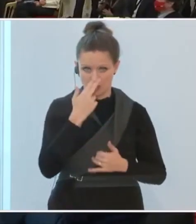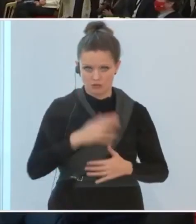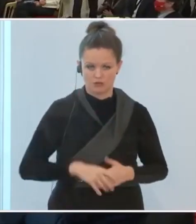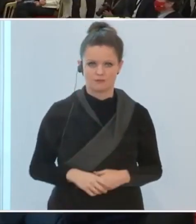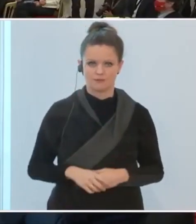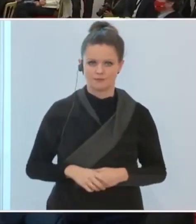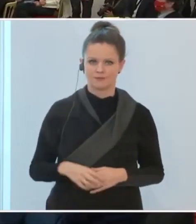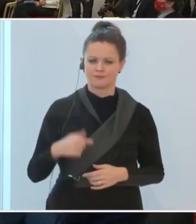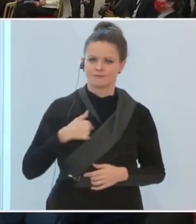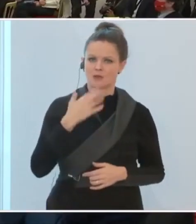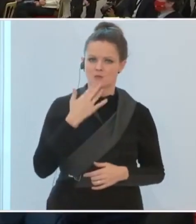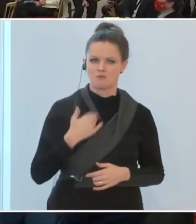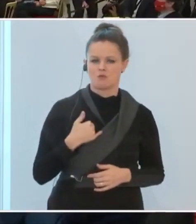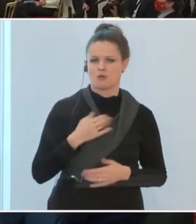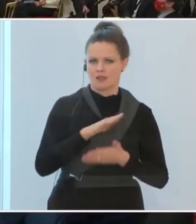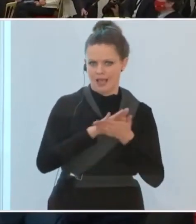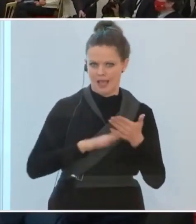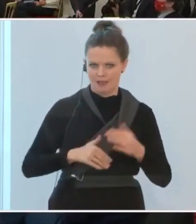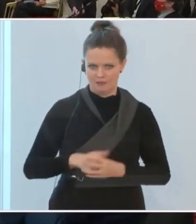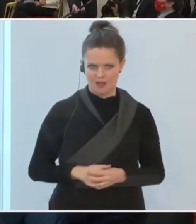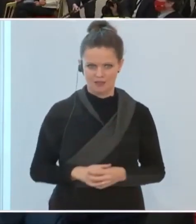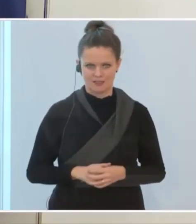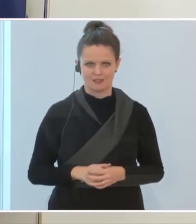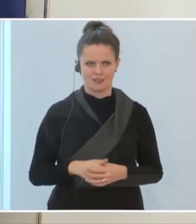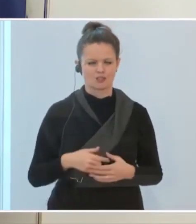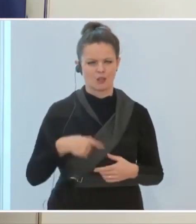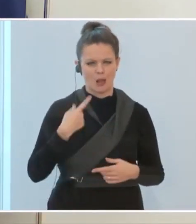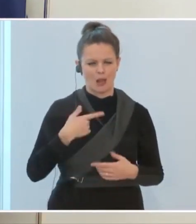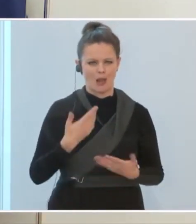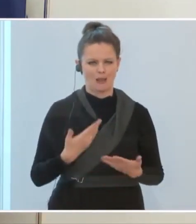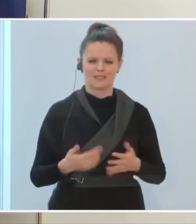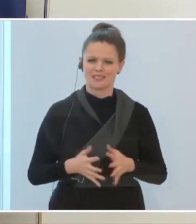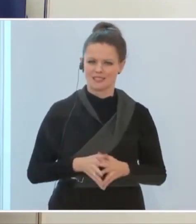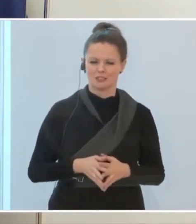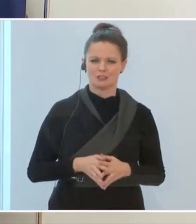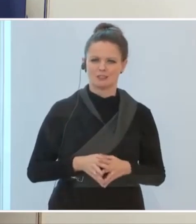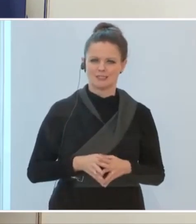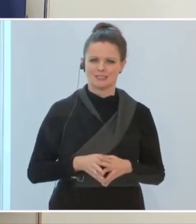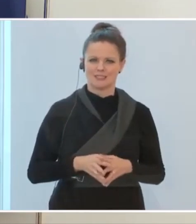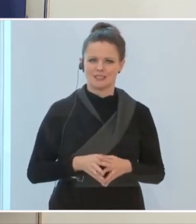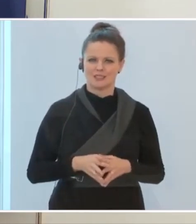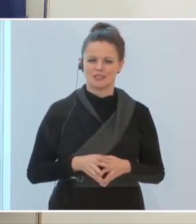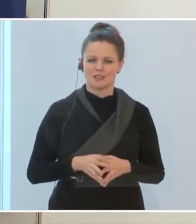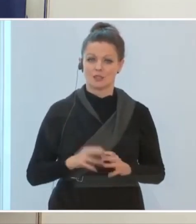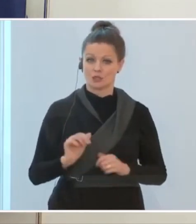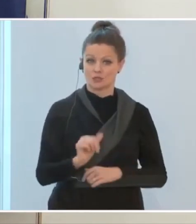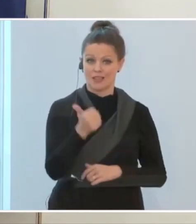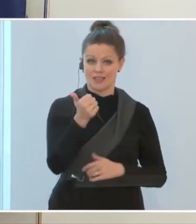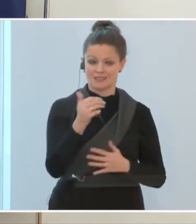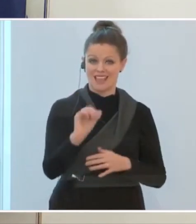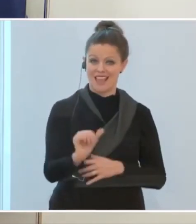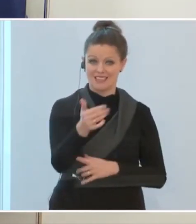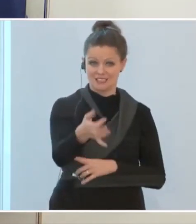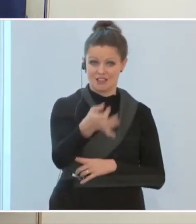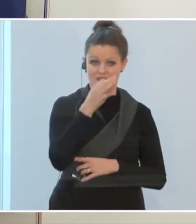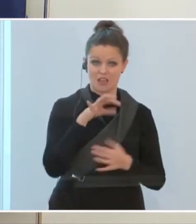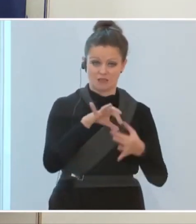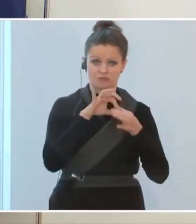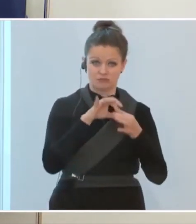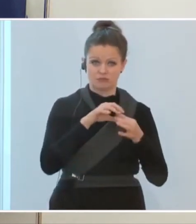Ich kann einmal beginnen, wenn Sie wollen. Ich bin eh schon so im Redefluss drinnen. Also zunächst einmal zu Ihrer ersten Frage,